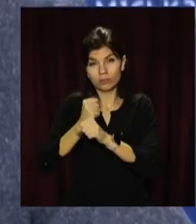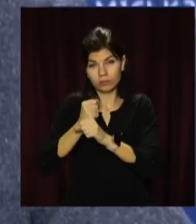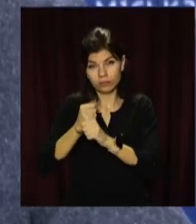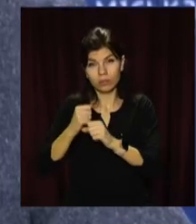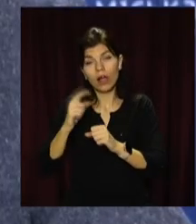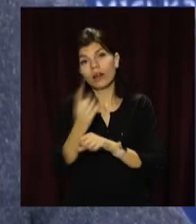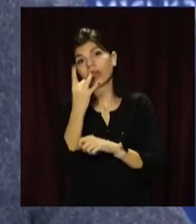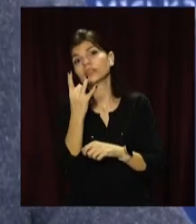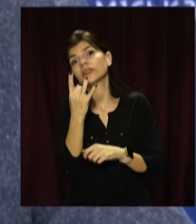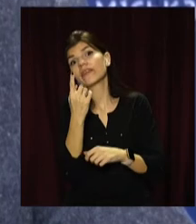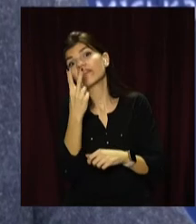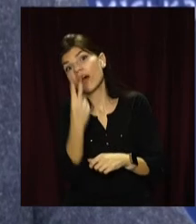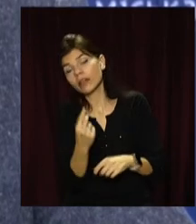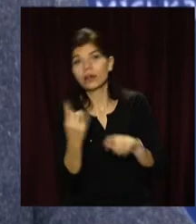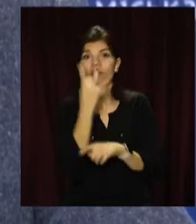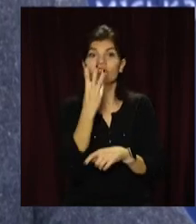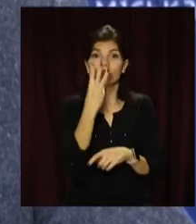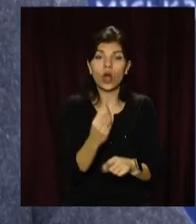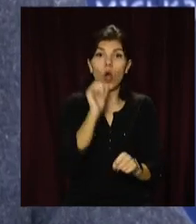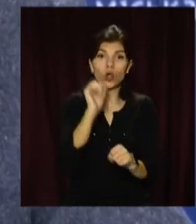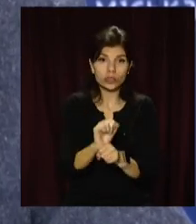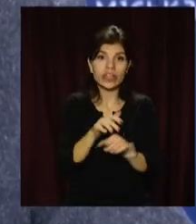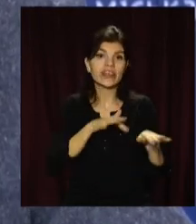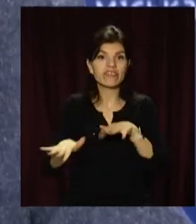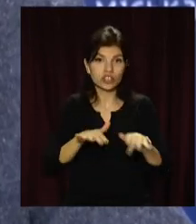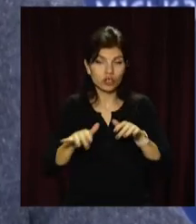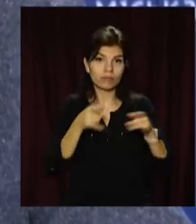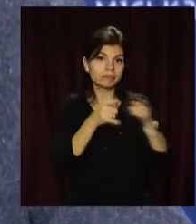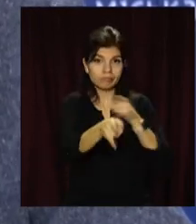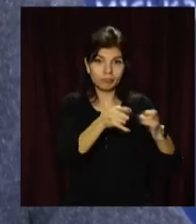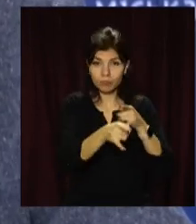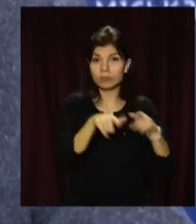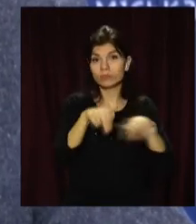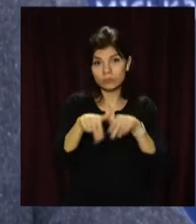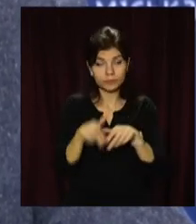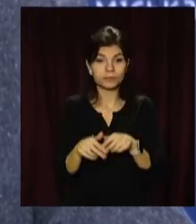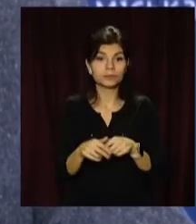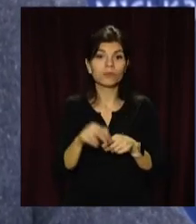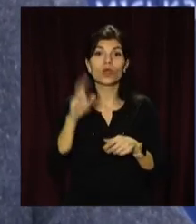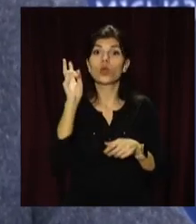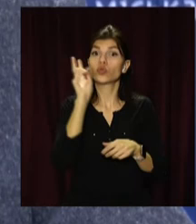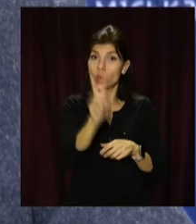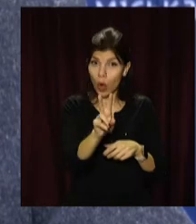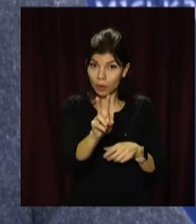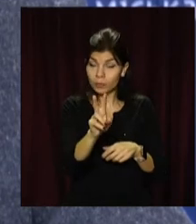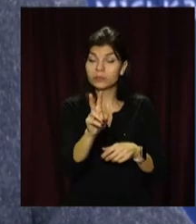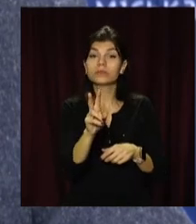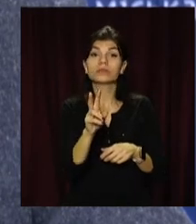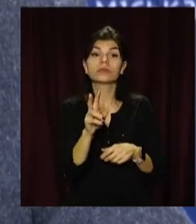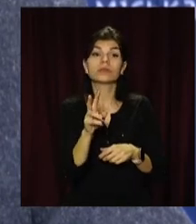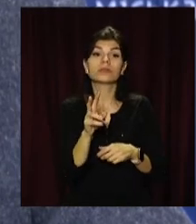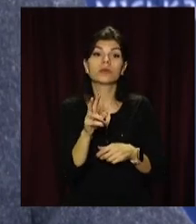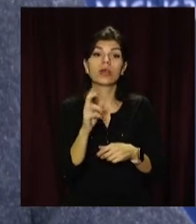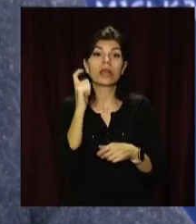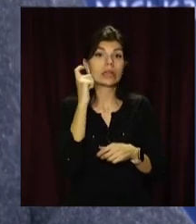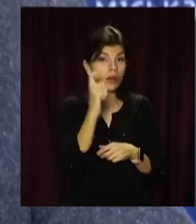Останавливається движення троллейбусних маршрутов. Трамваї будуть курсувати